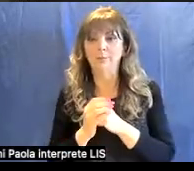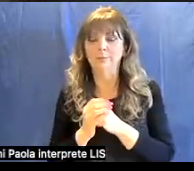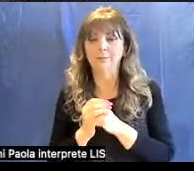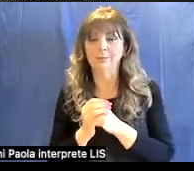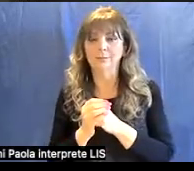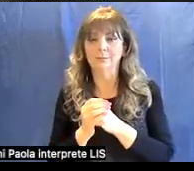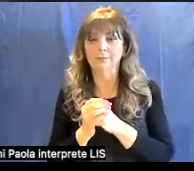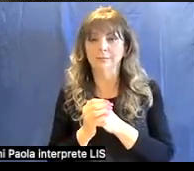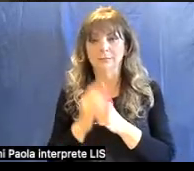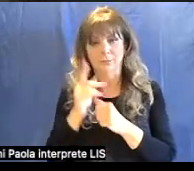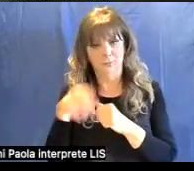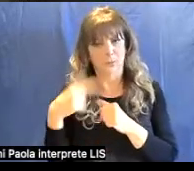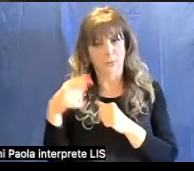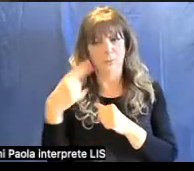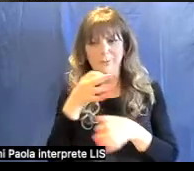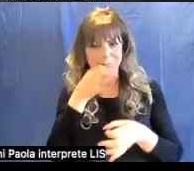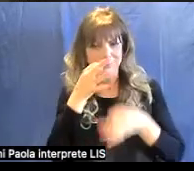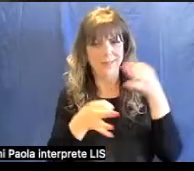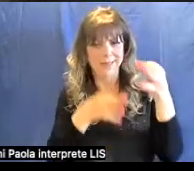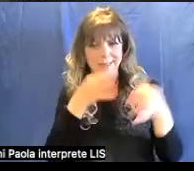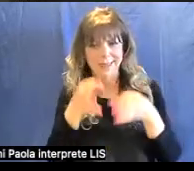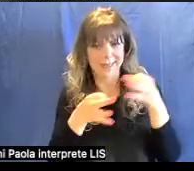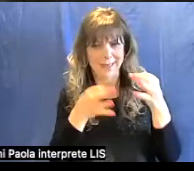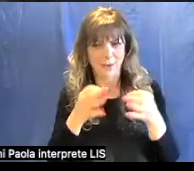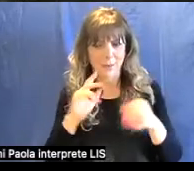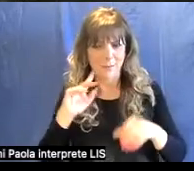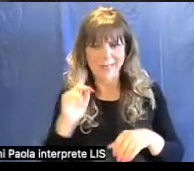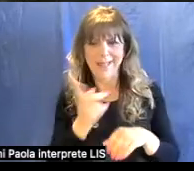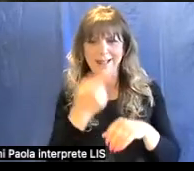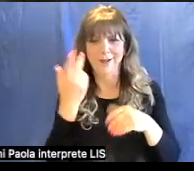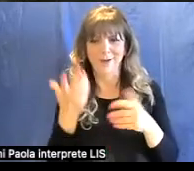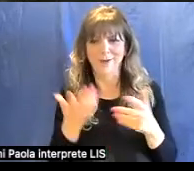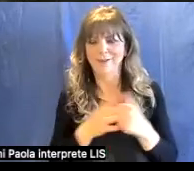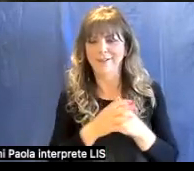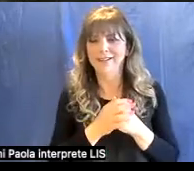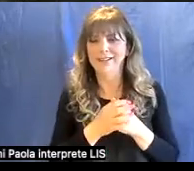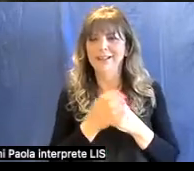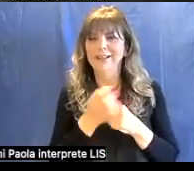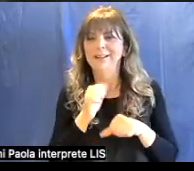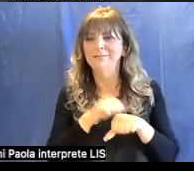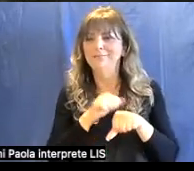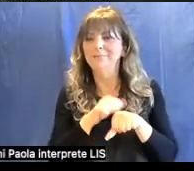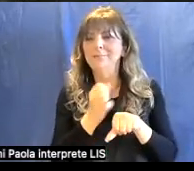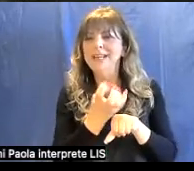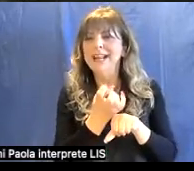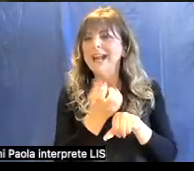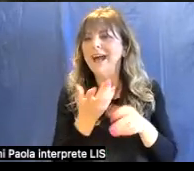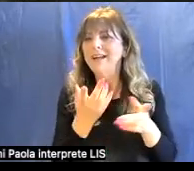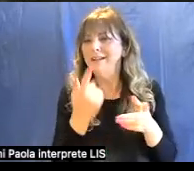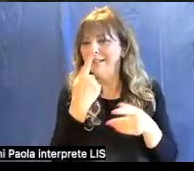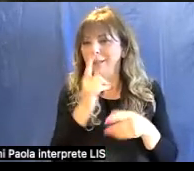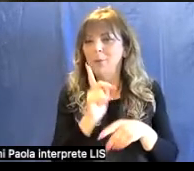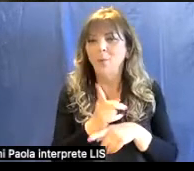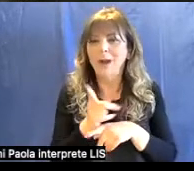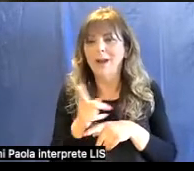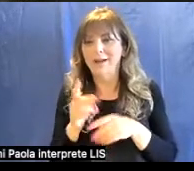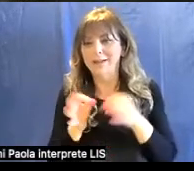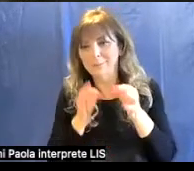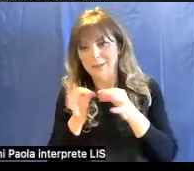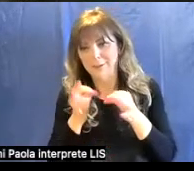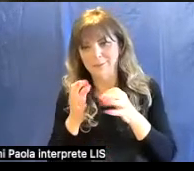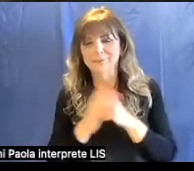Poi spiegherò meglio di che minerali si tratta. Allora, per